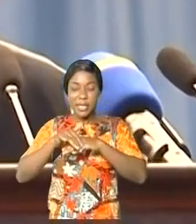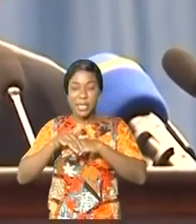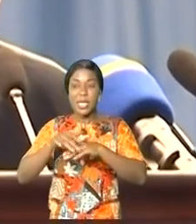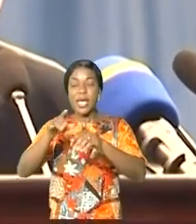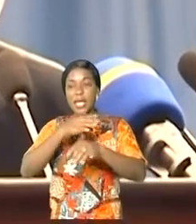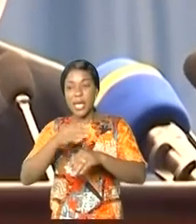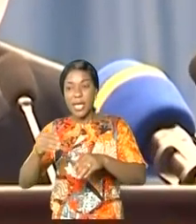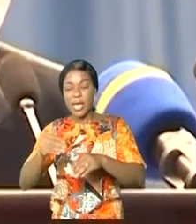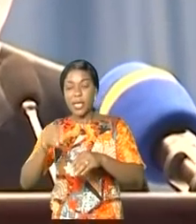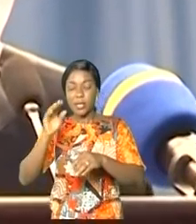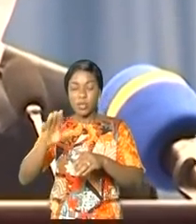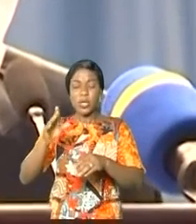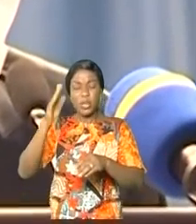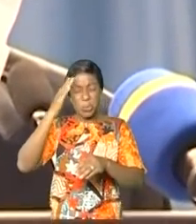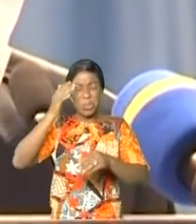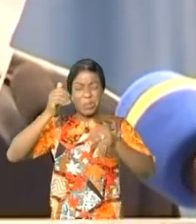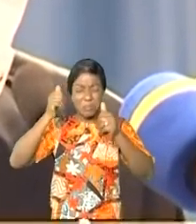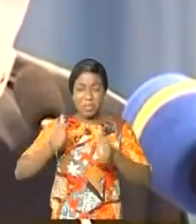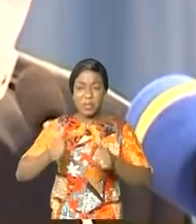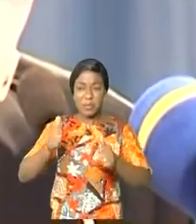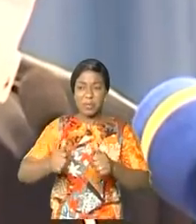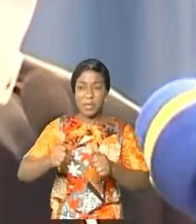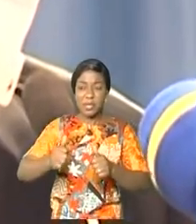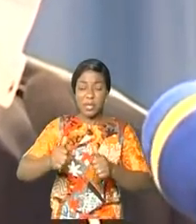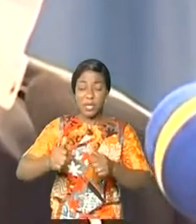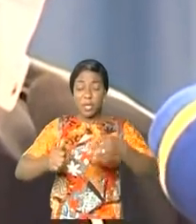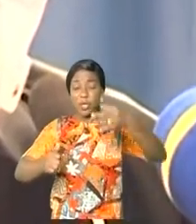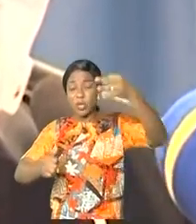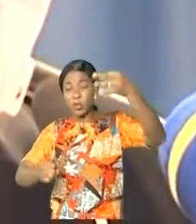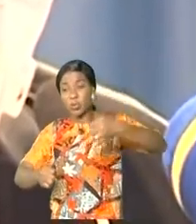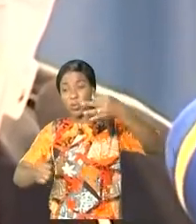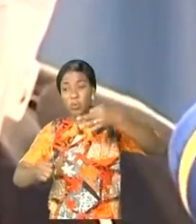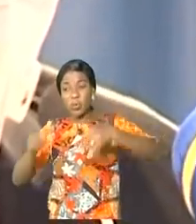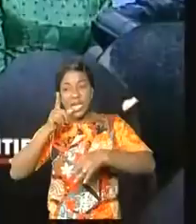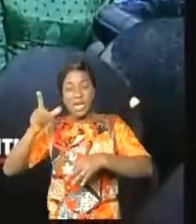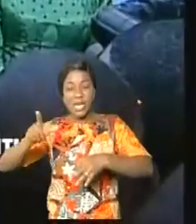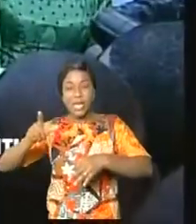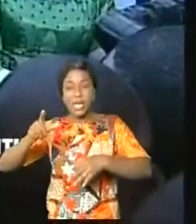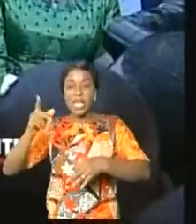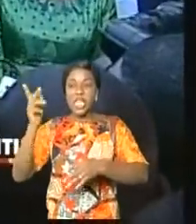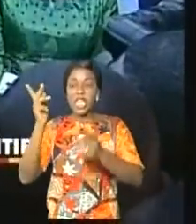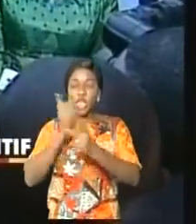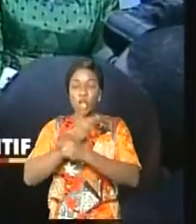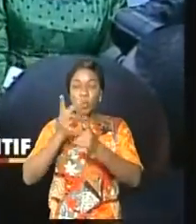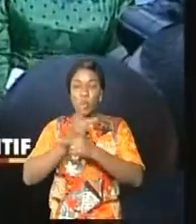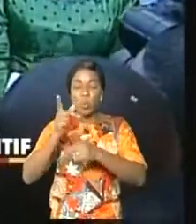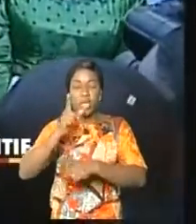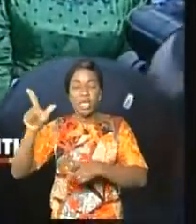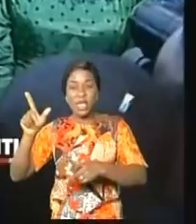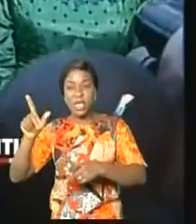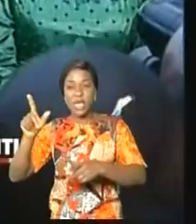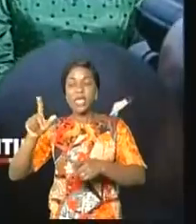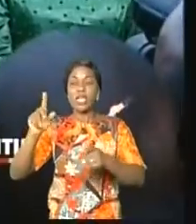Mbosokodiapuanga maîtrise parfaitement trois des quatre langues nationales, à savoir qui Congo, Lingala et Swahili, un atout